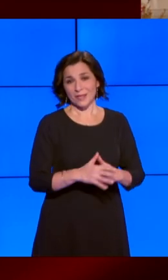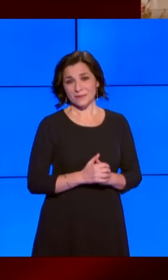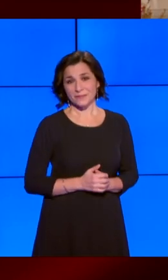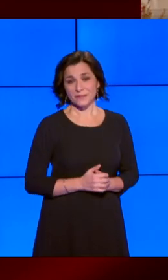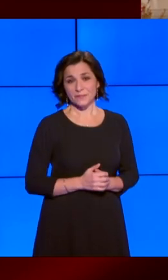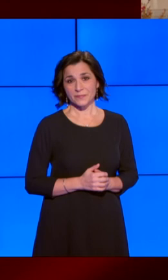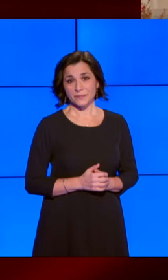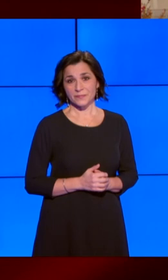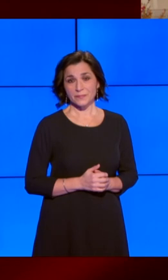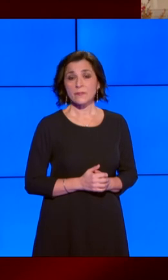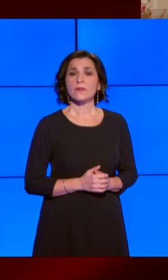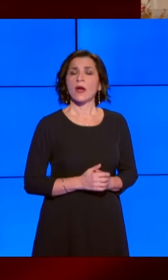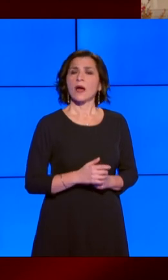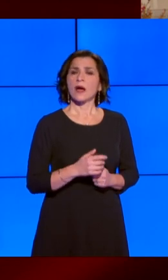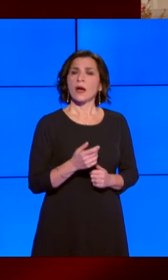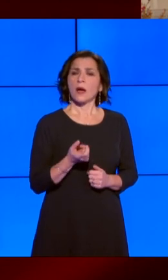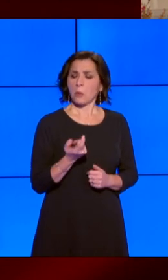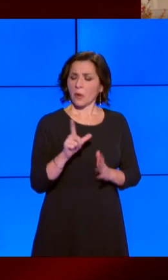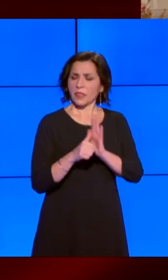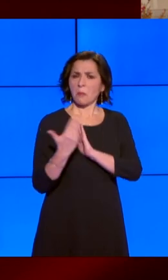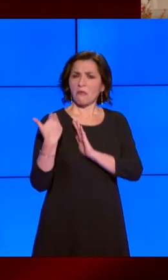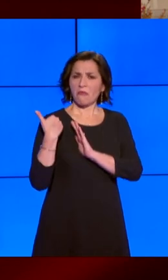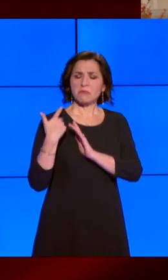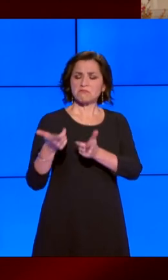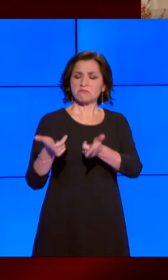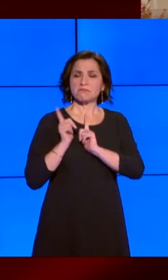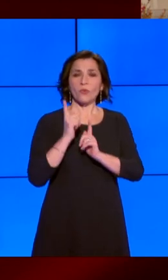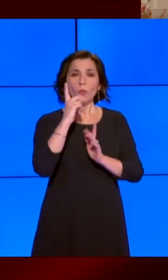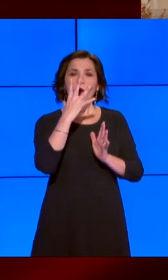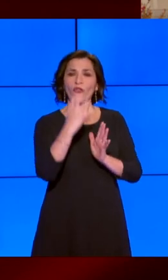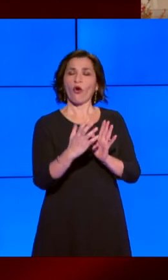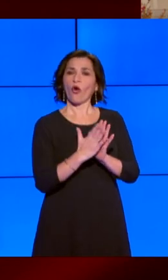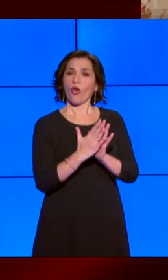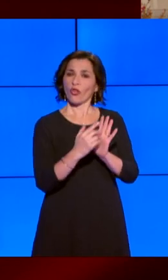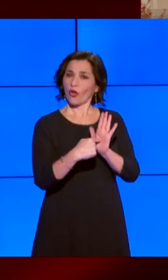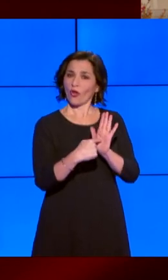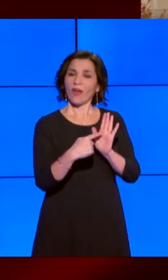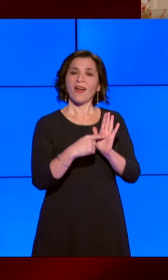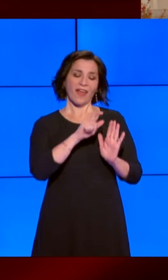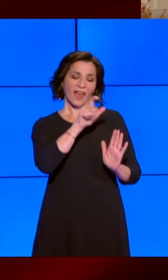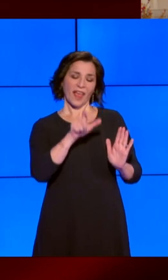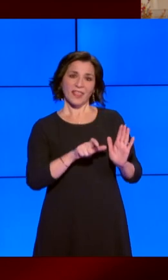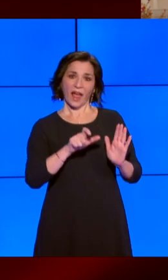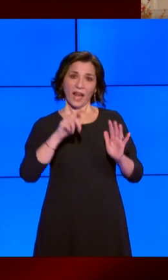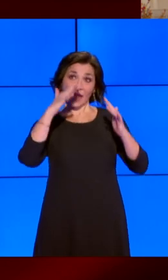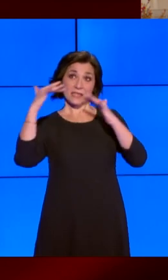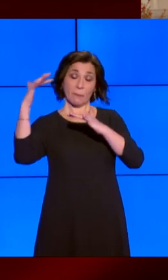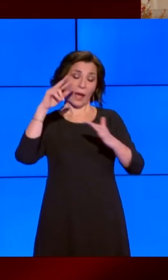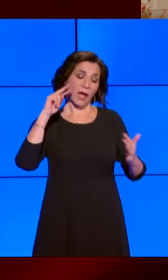Mi è stata donata, poco tempo fa, una foto dell'Italia vista dallo spazio. Ve ne sono tante sul web,